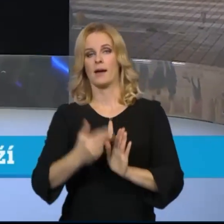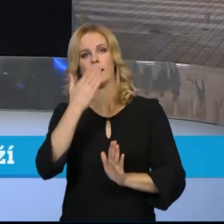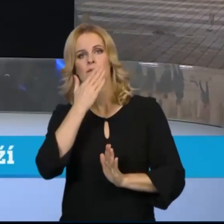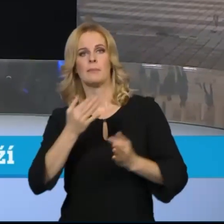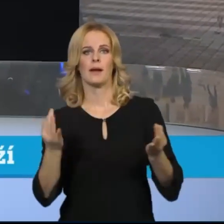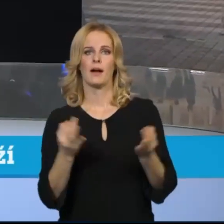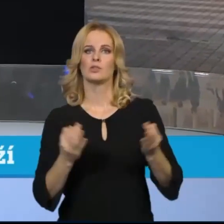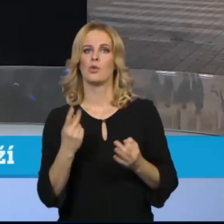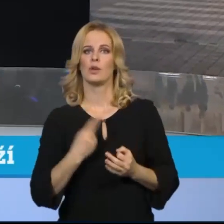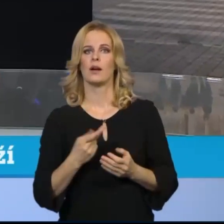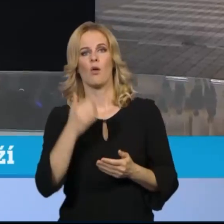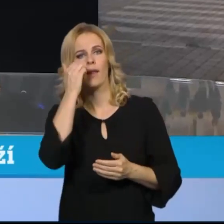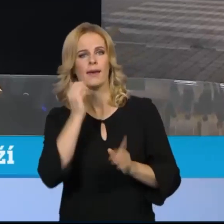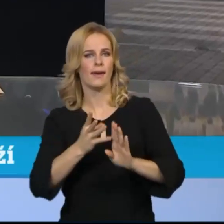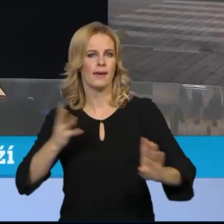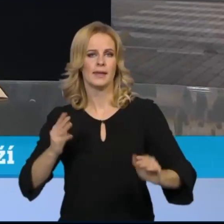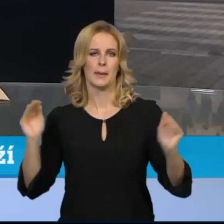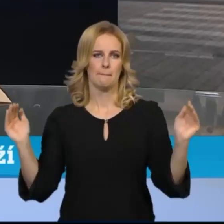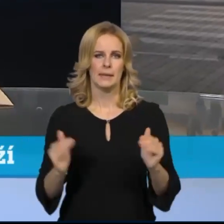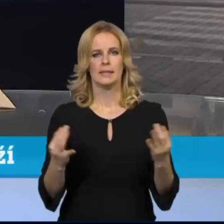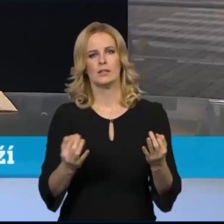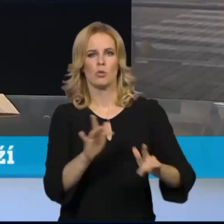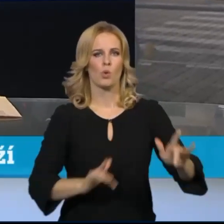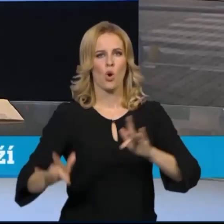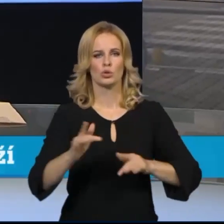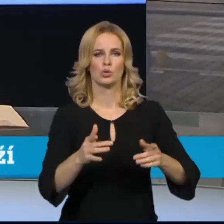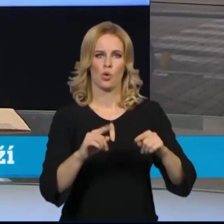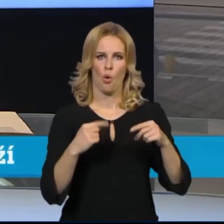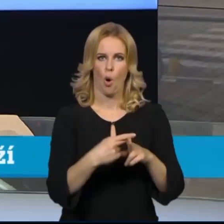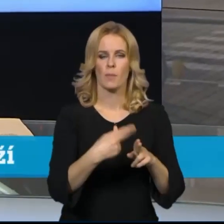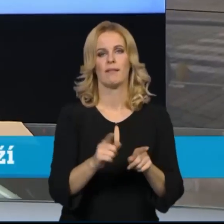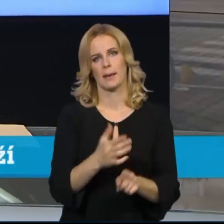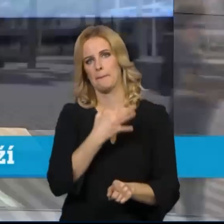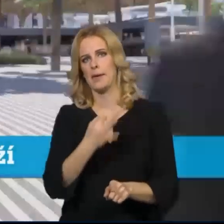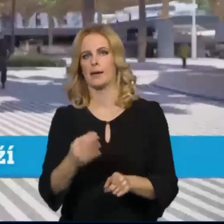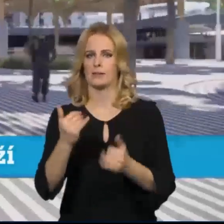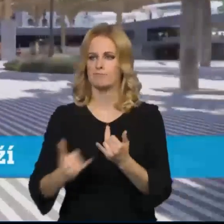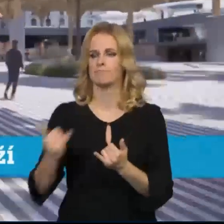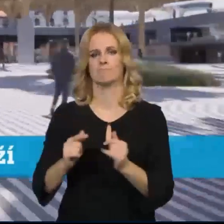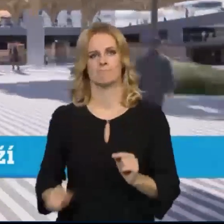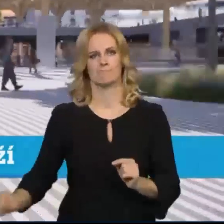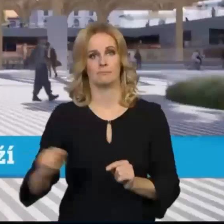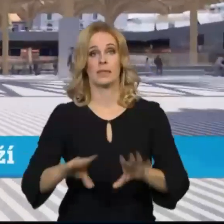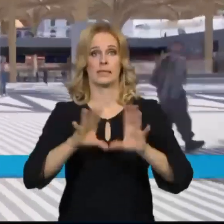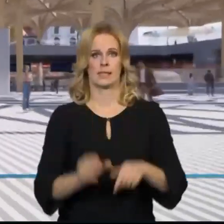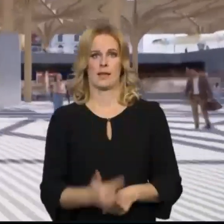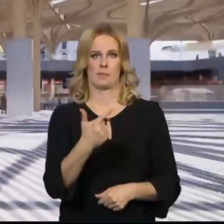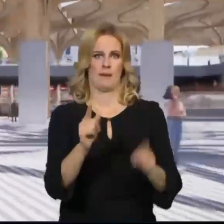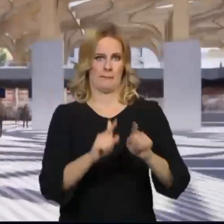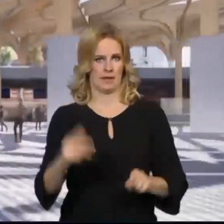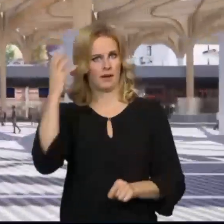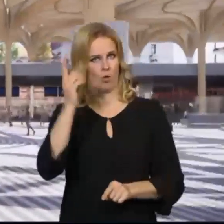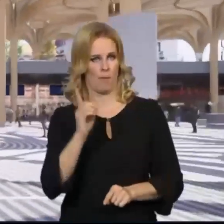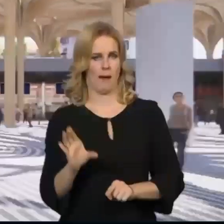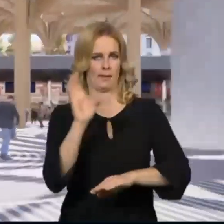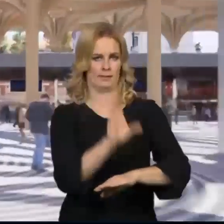i revitalizací okolních sadů. Práce mají být na dvě miliardy korun. Vstupní brána do Prahy. Tak to by